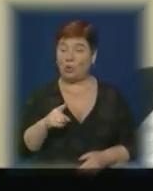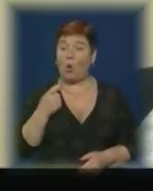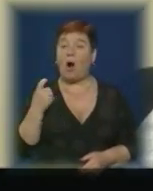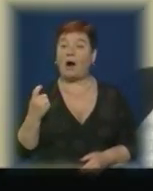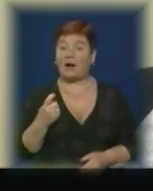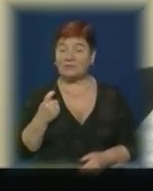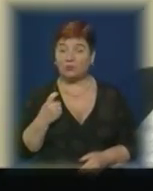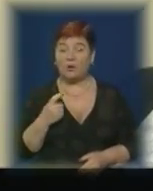потрібно воно йому, чи не потрібно.